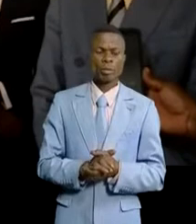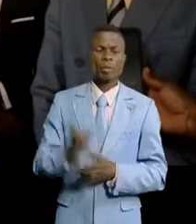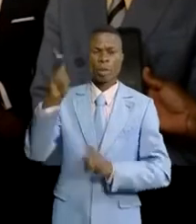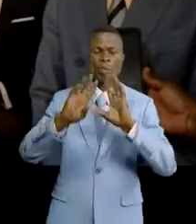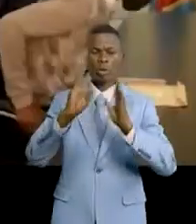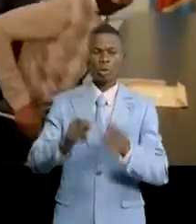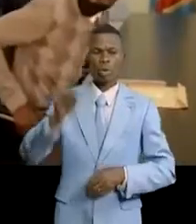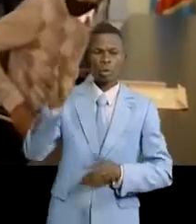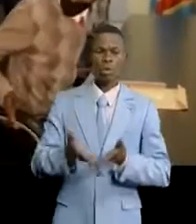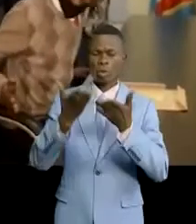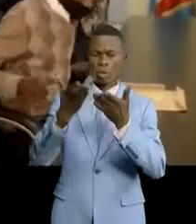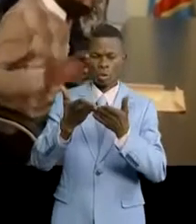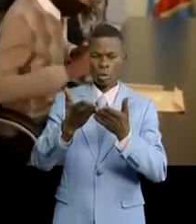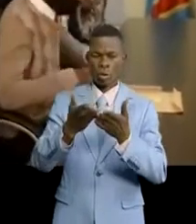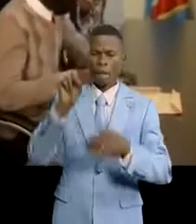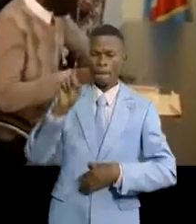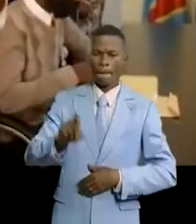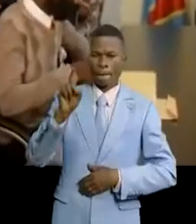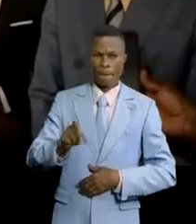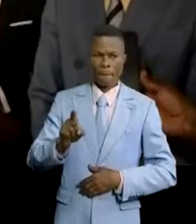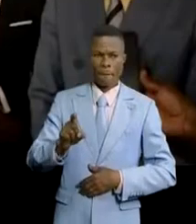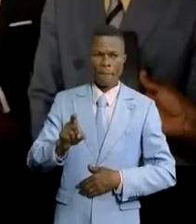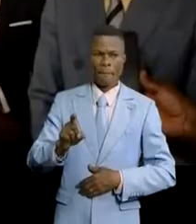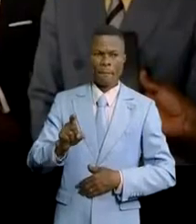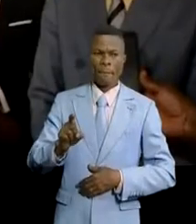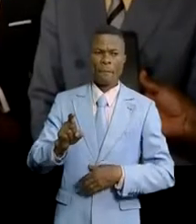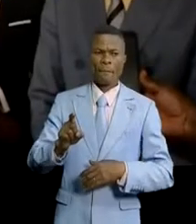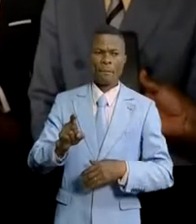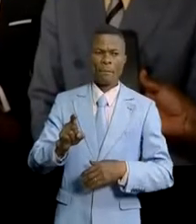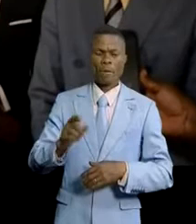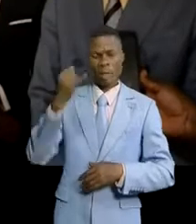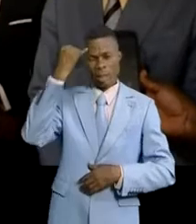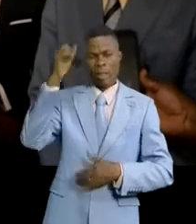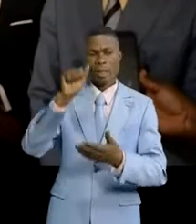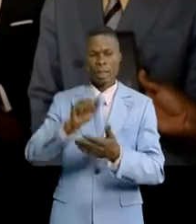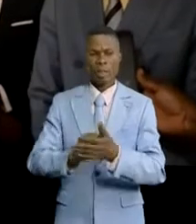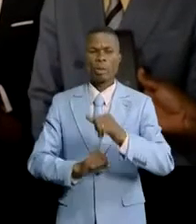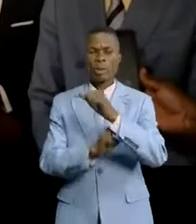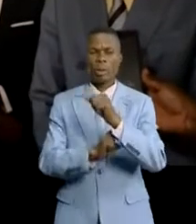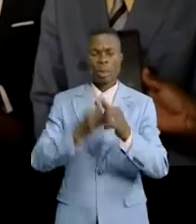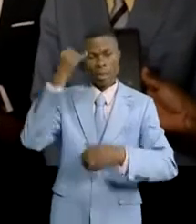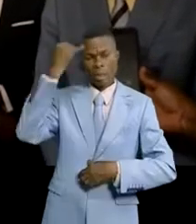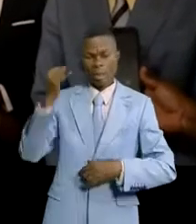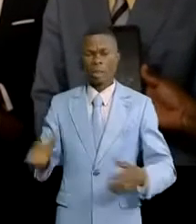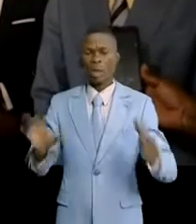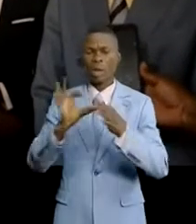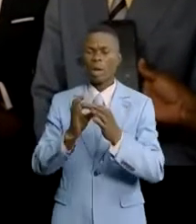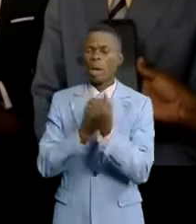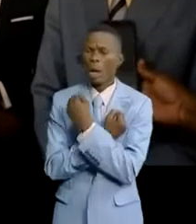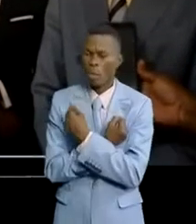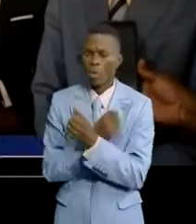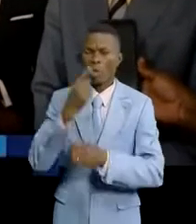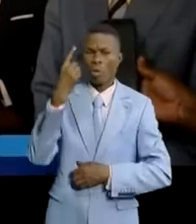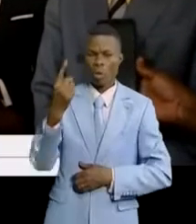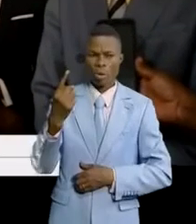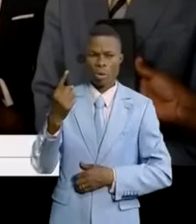qui ont plus besoin de cette unité, plutôt cet élan de solidarité, pour